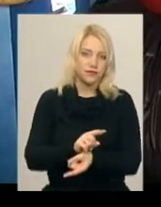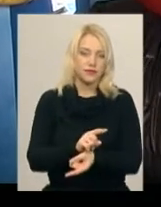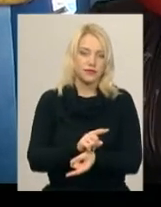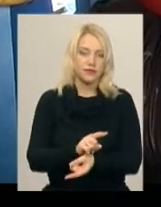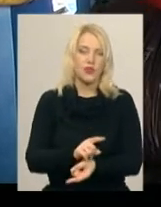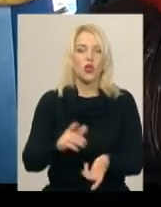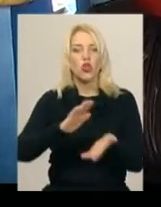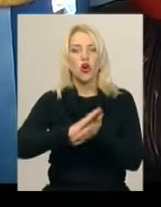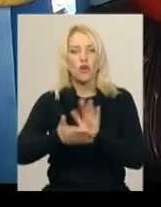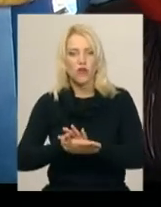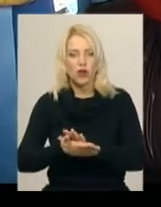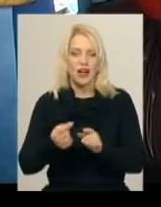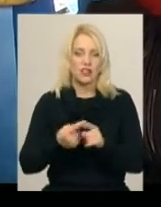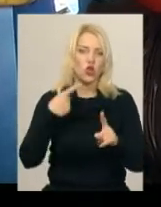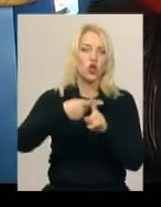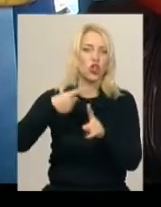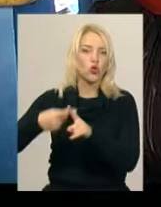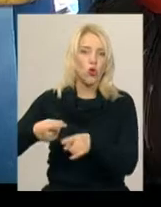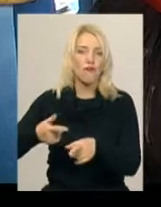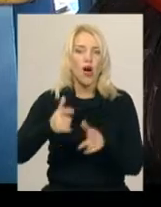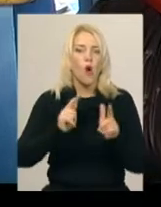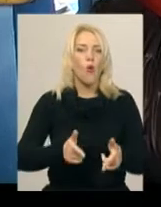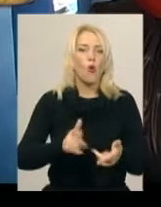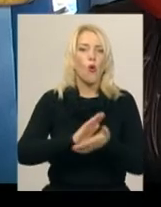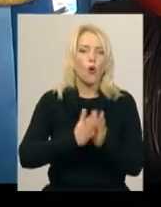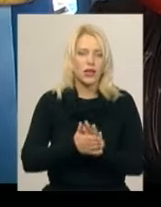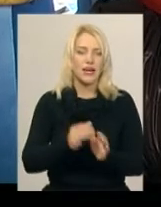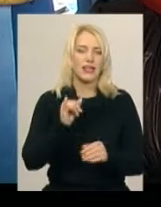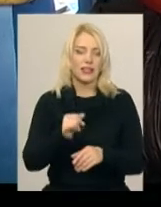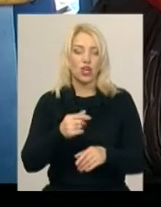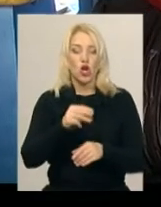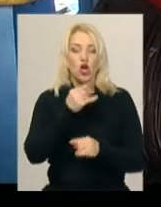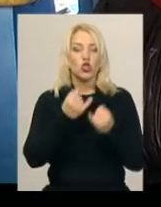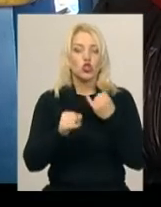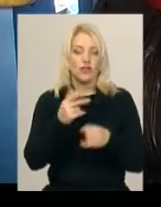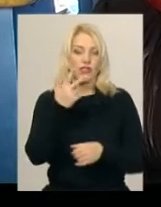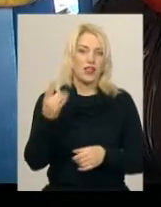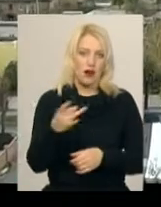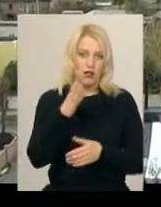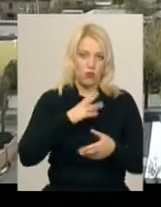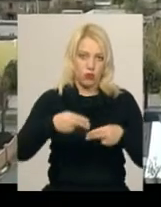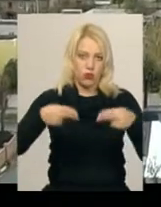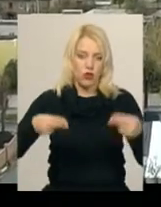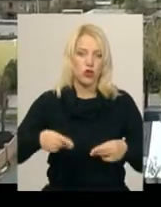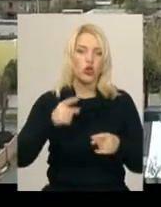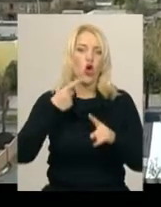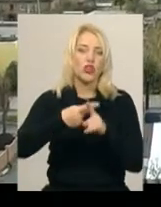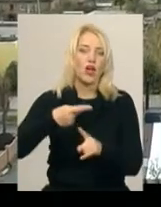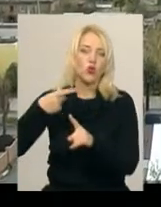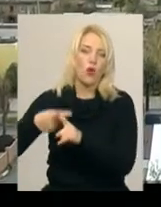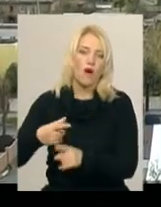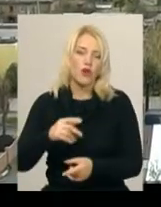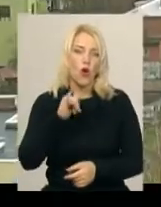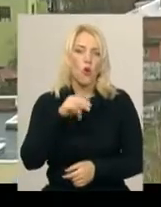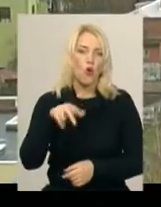договори, ці додаткові угоди. Навіть в жовтні ми укладали три рази додаткові угоди. Комерційний директор ПАД